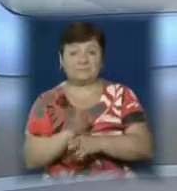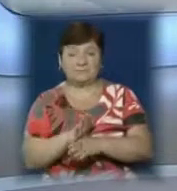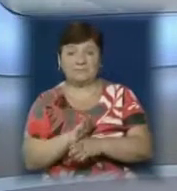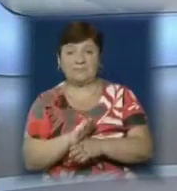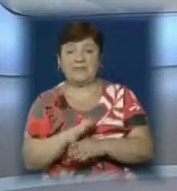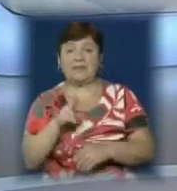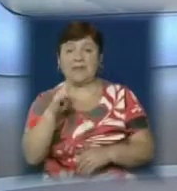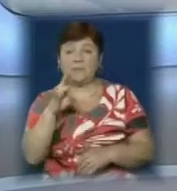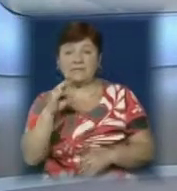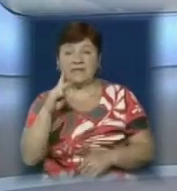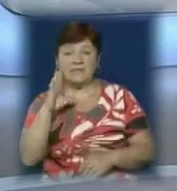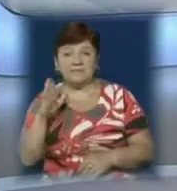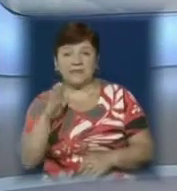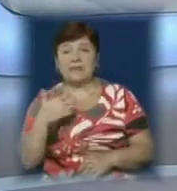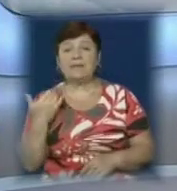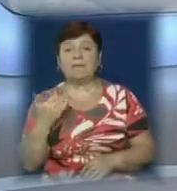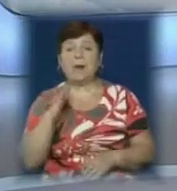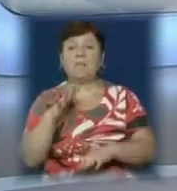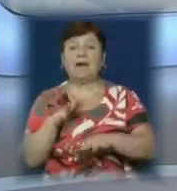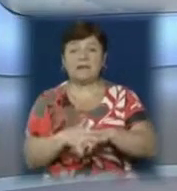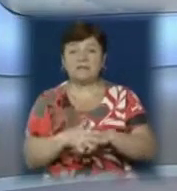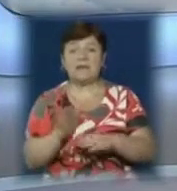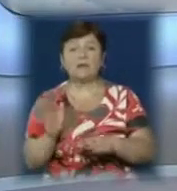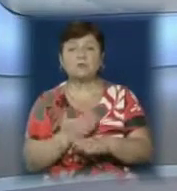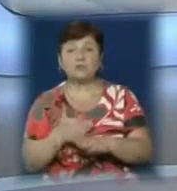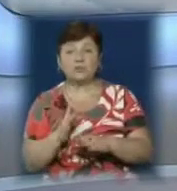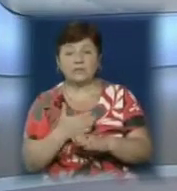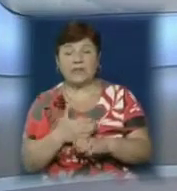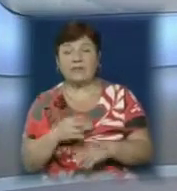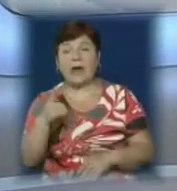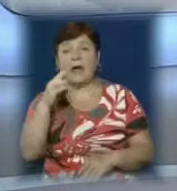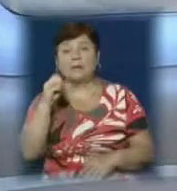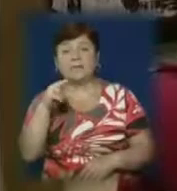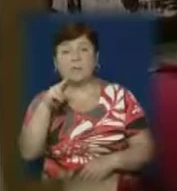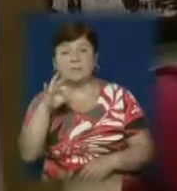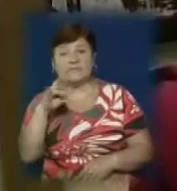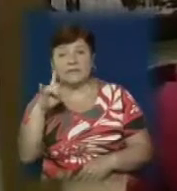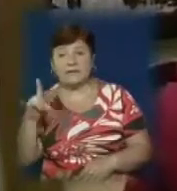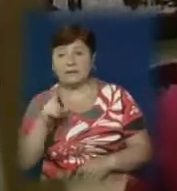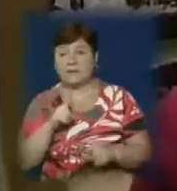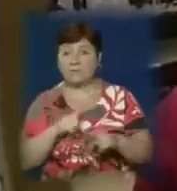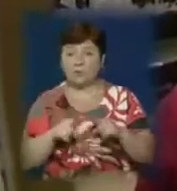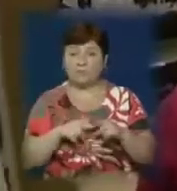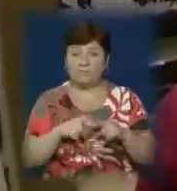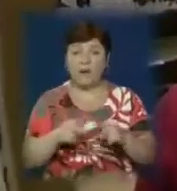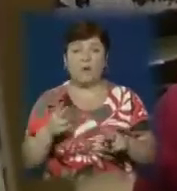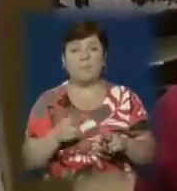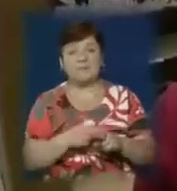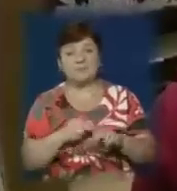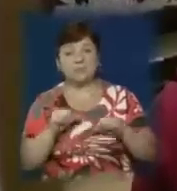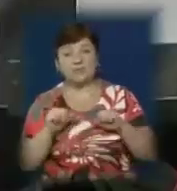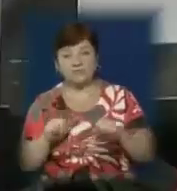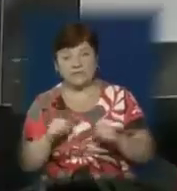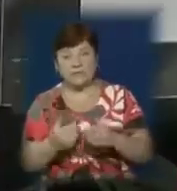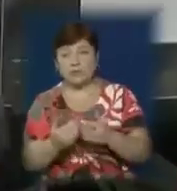депозитів в банках. Відтепер банківські вклади розмежовуються на депозити за запитом термінові без можливості повернення